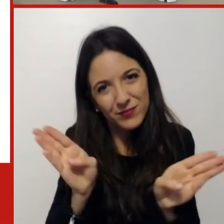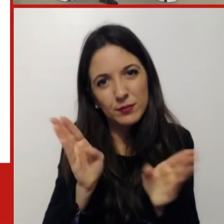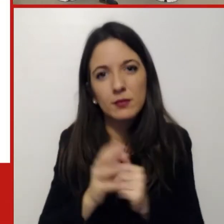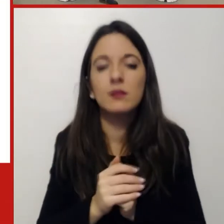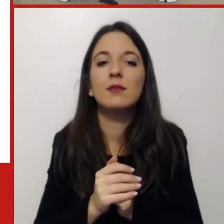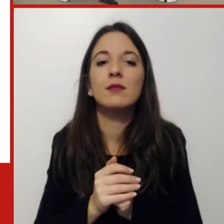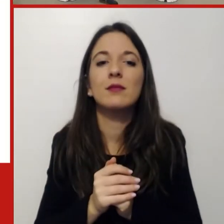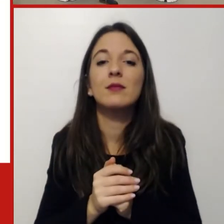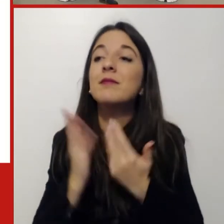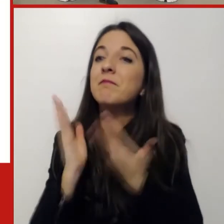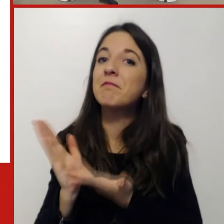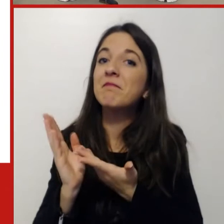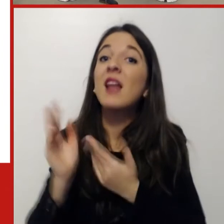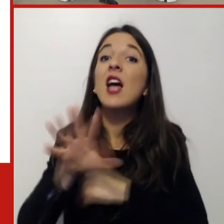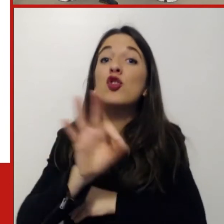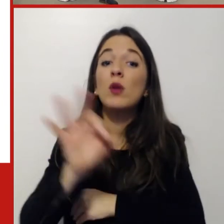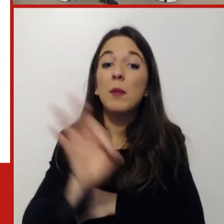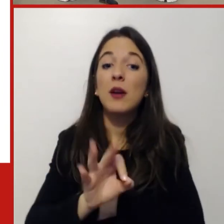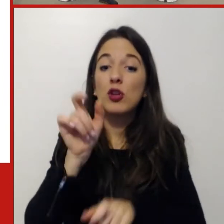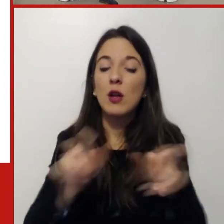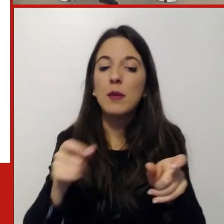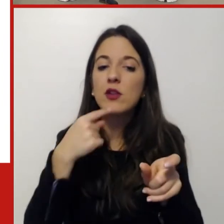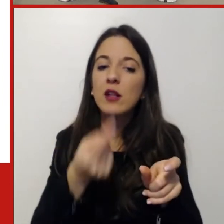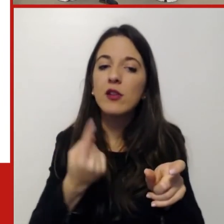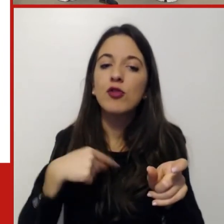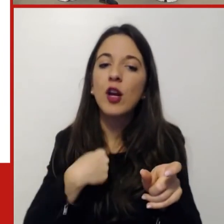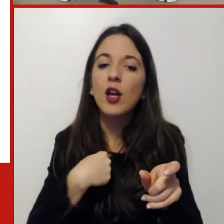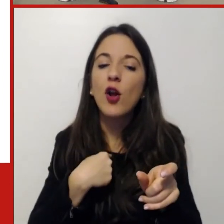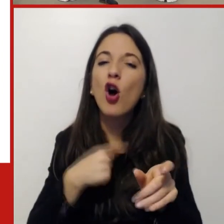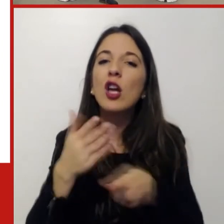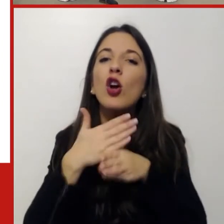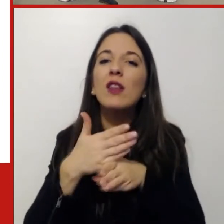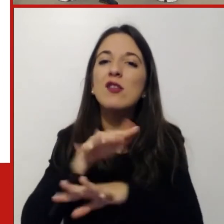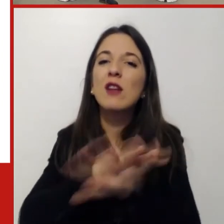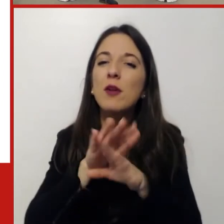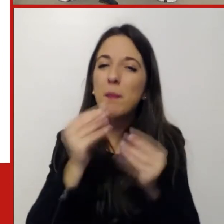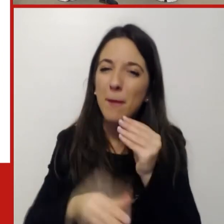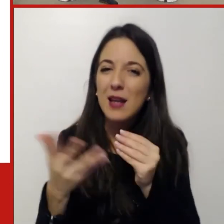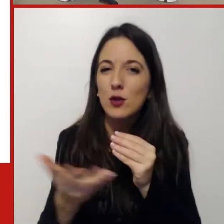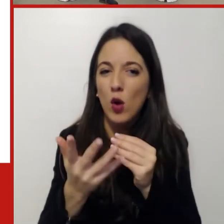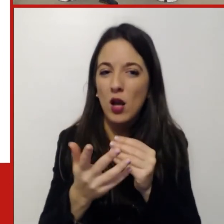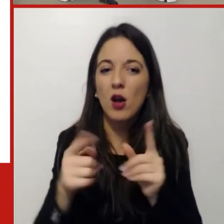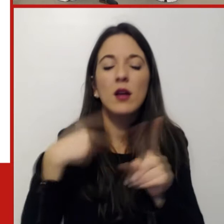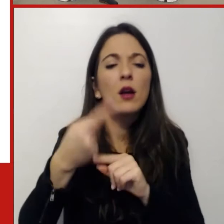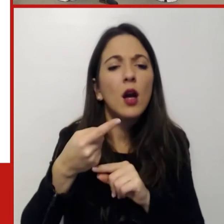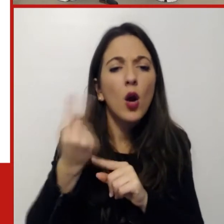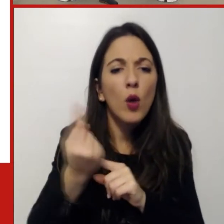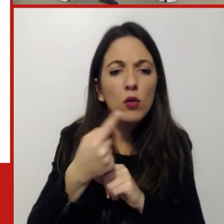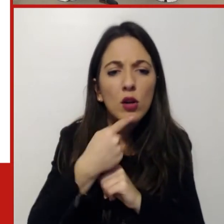un 50% delle persone ci dicono che hanno perso qualcosa nella condivisione delle informazioni e qualcuno nell'efficacia delle riunioni.